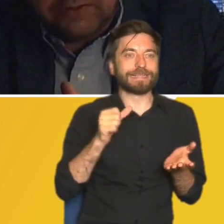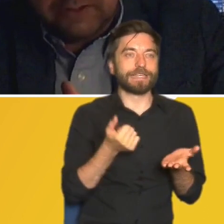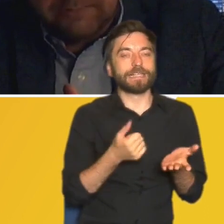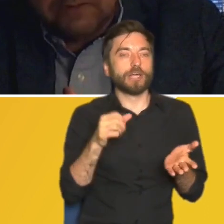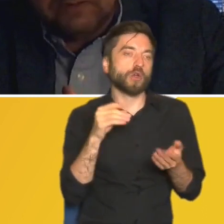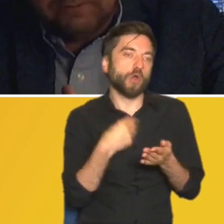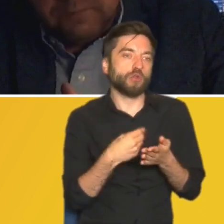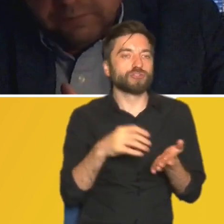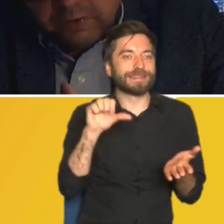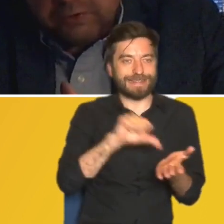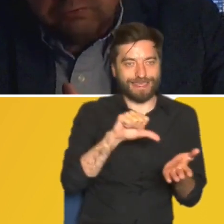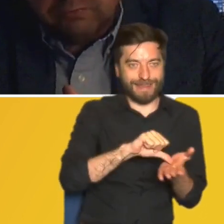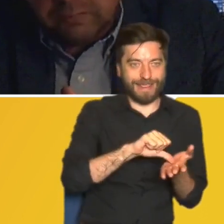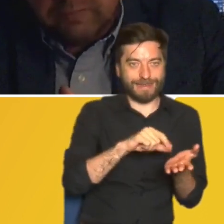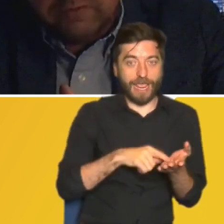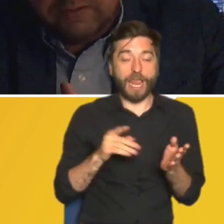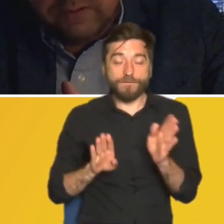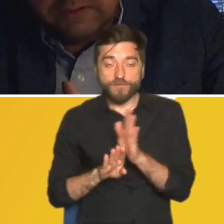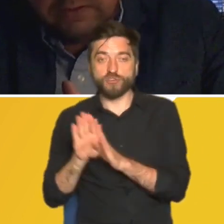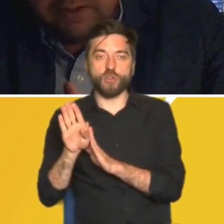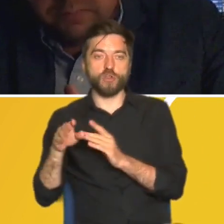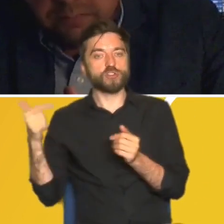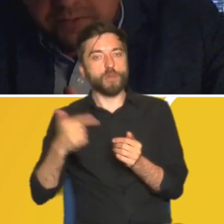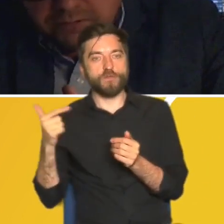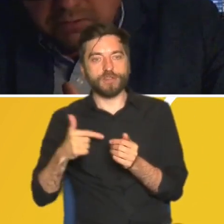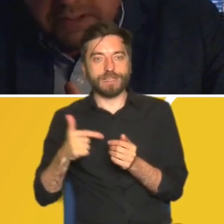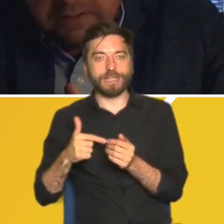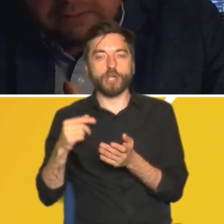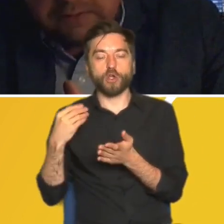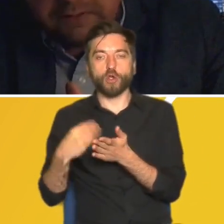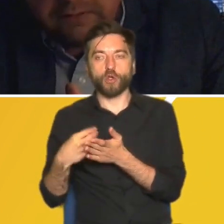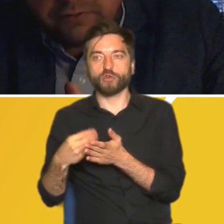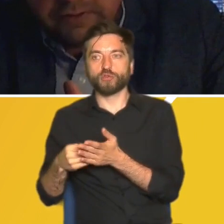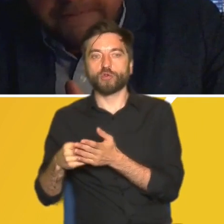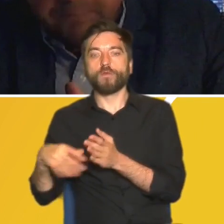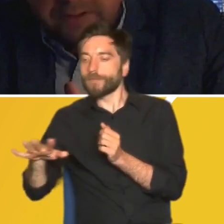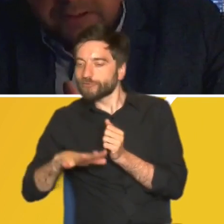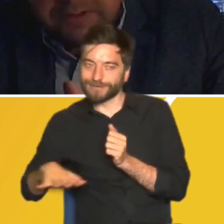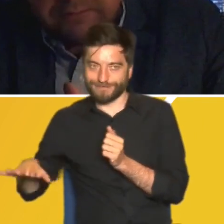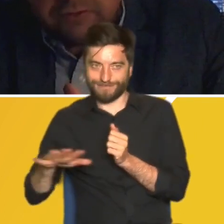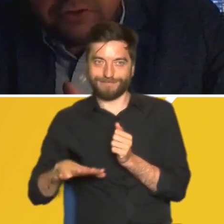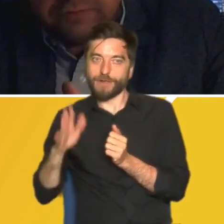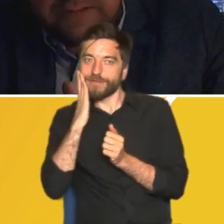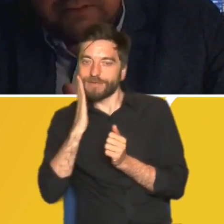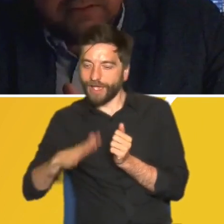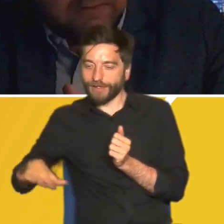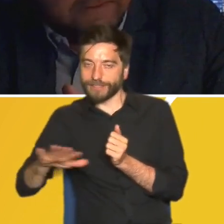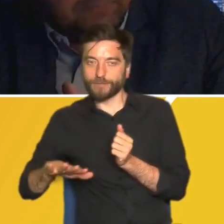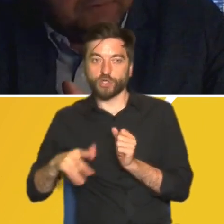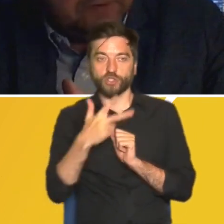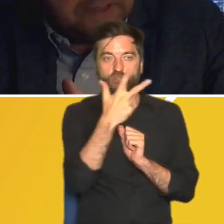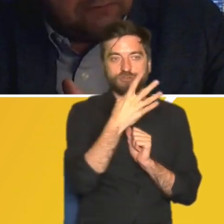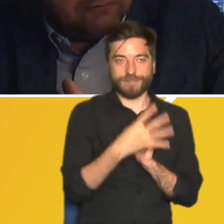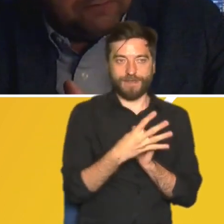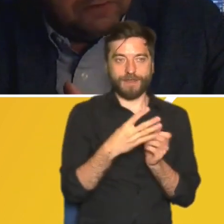kosztem wzrostu zobowiązań o charakterze bym powiedział lokalnym dlatego że tak naprawdę trzy czwarte